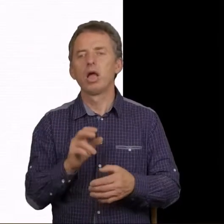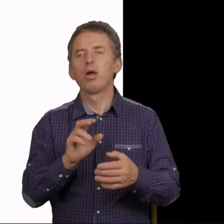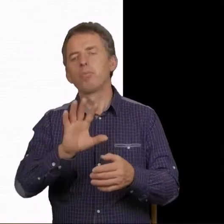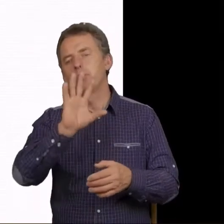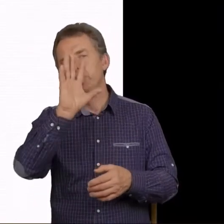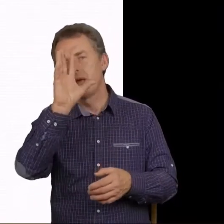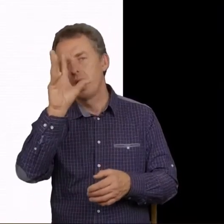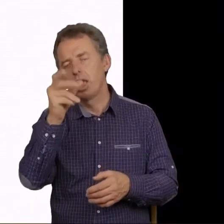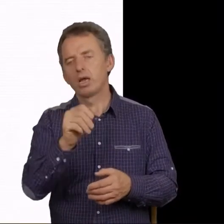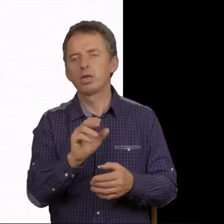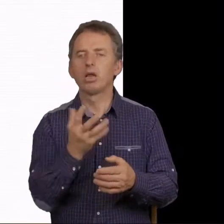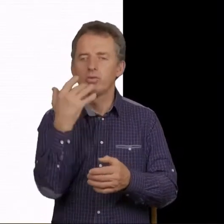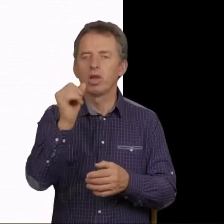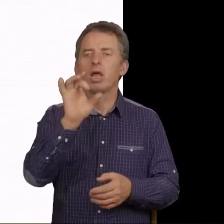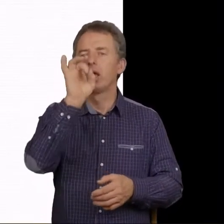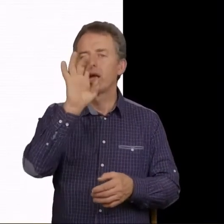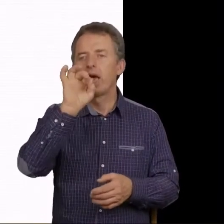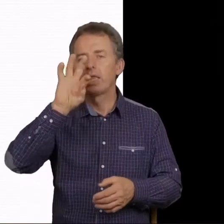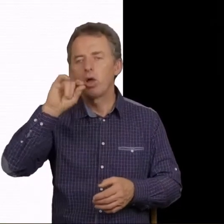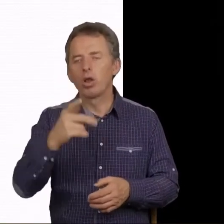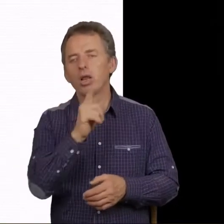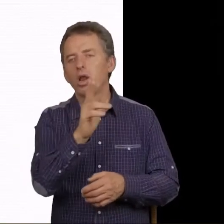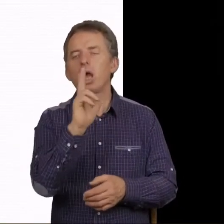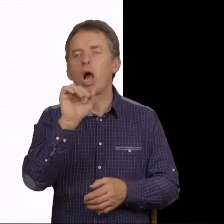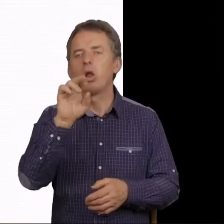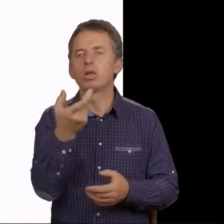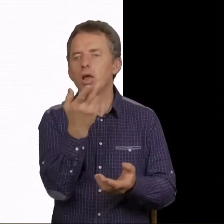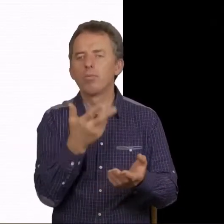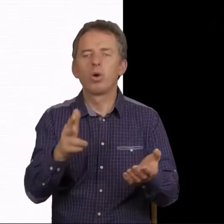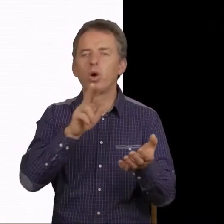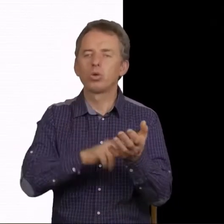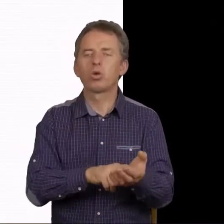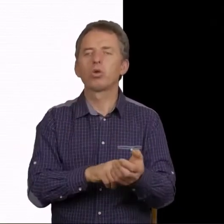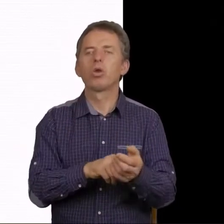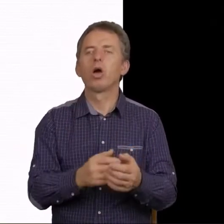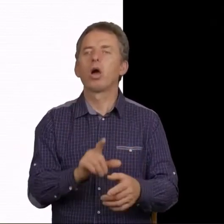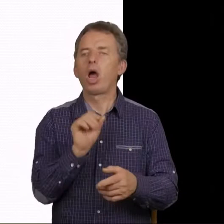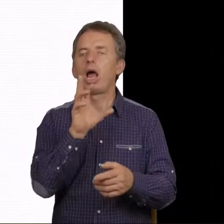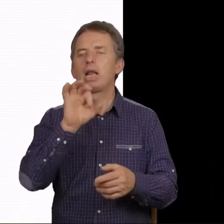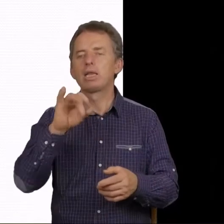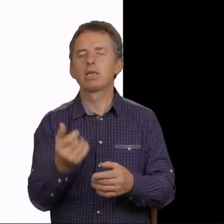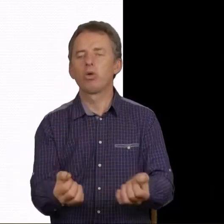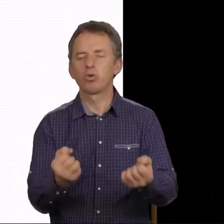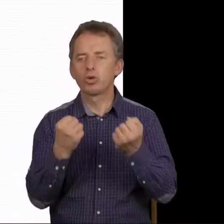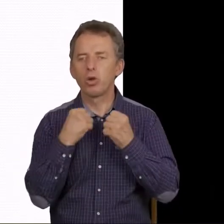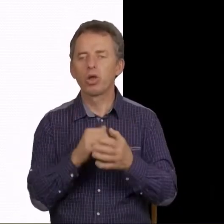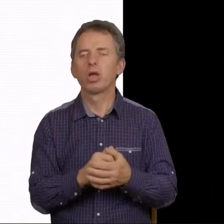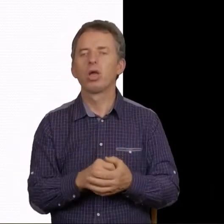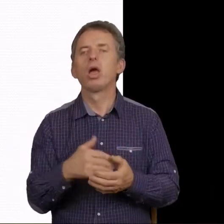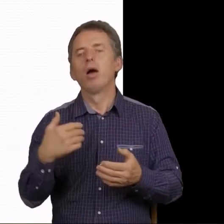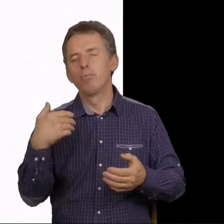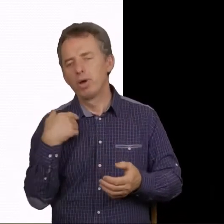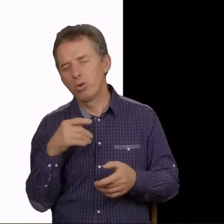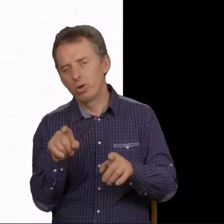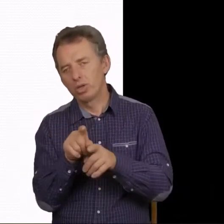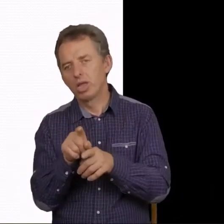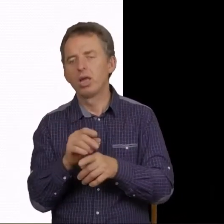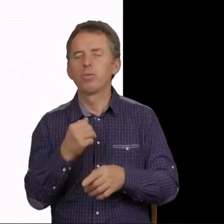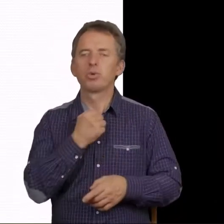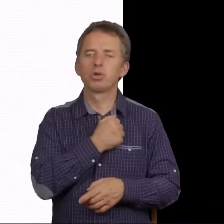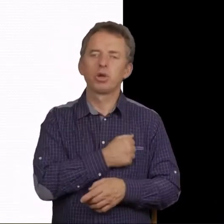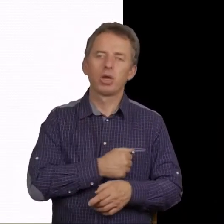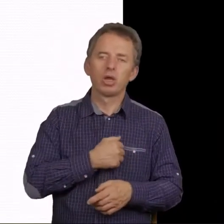zwycięstwo Gedeona nad pewną koalicją, potrójną koalicją sił i tak dalej. No, były też i przykre